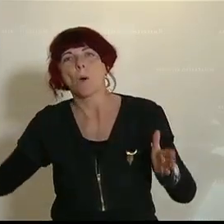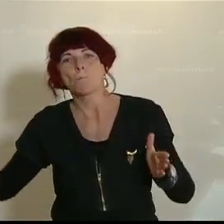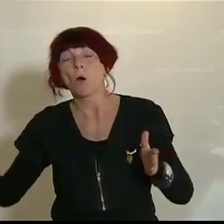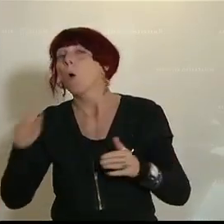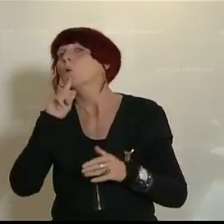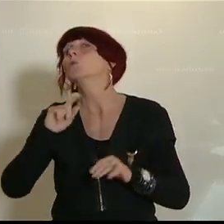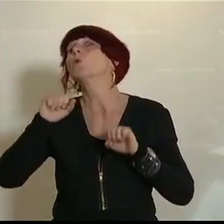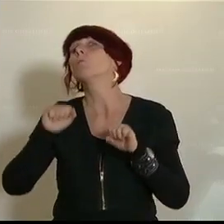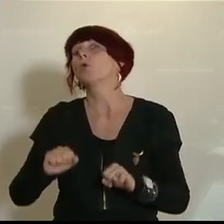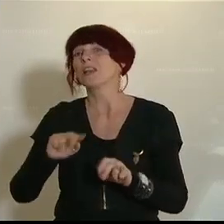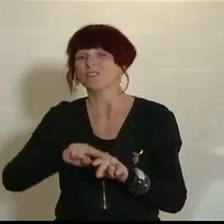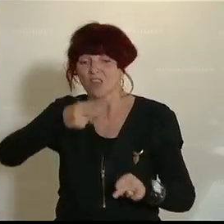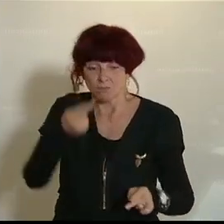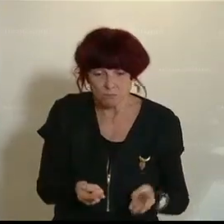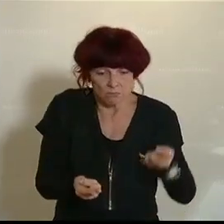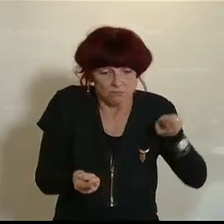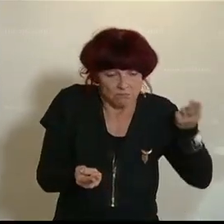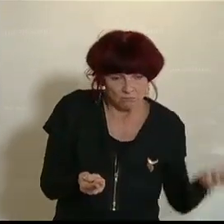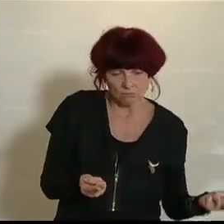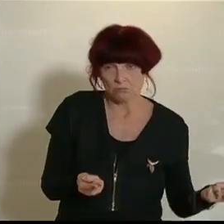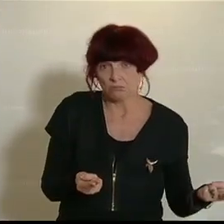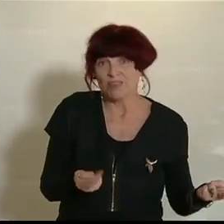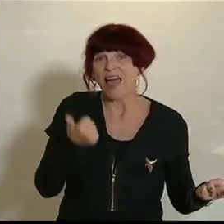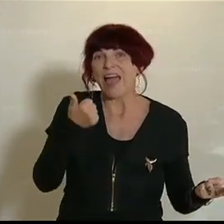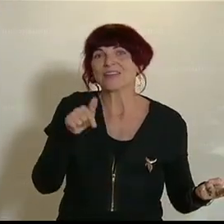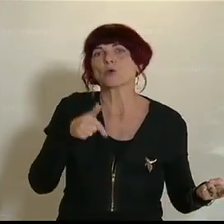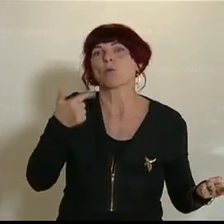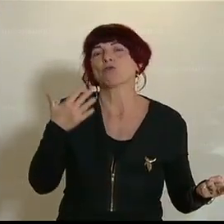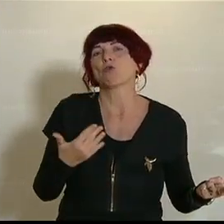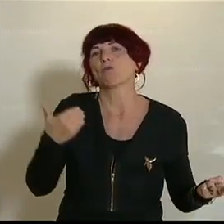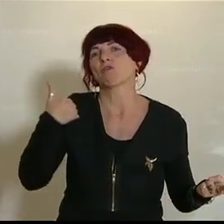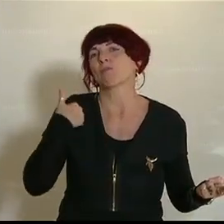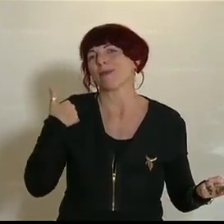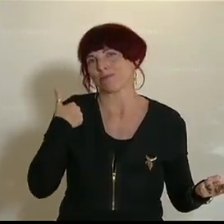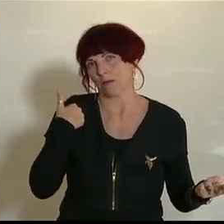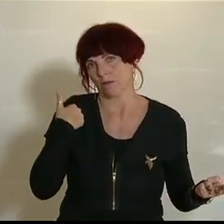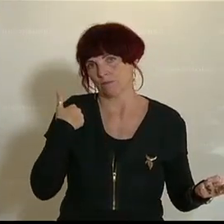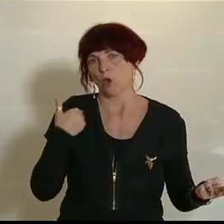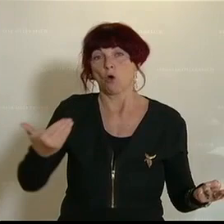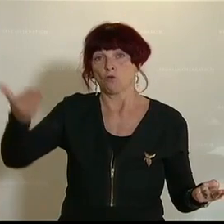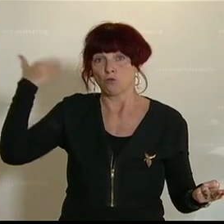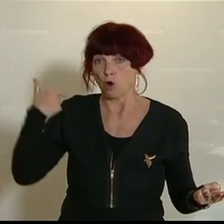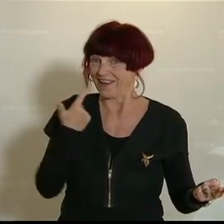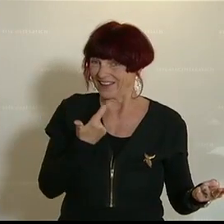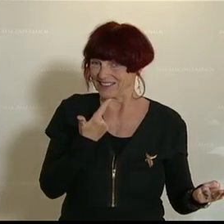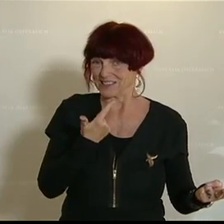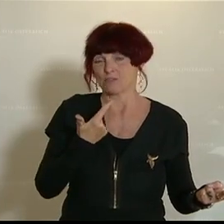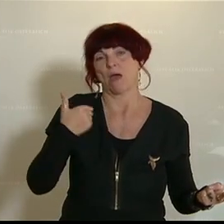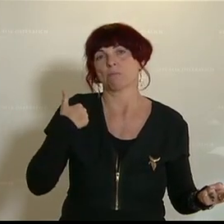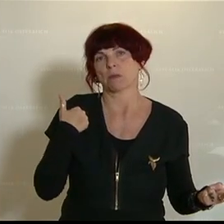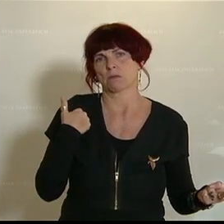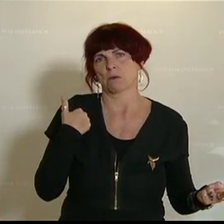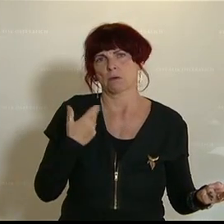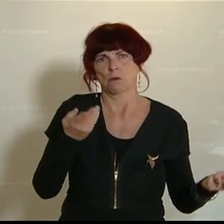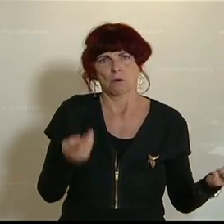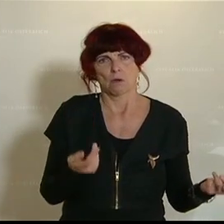,5 Meter beträgt. Also bisher waren es zwei Meter. Das heißt, wir nähern uns jetzt alle 14 Tage dann um einen halben Meter